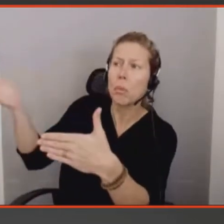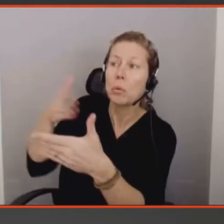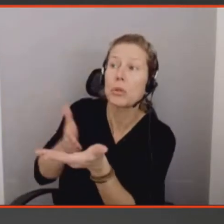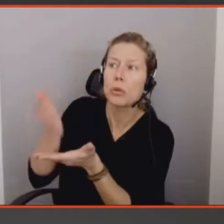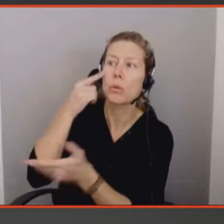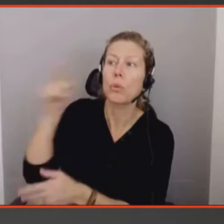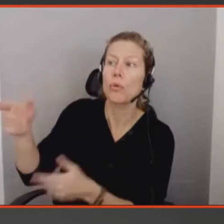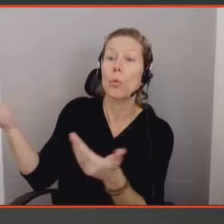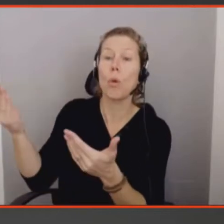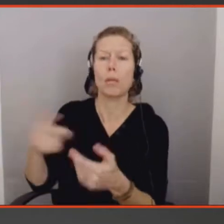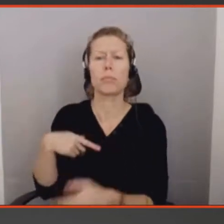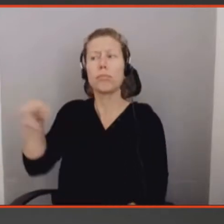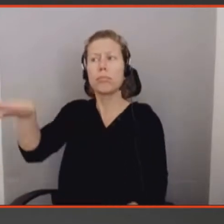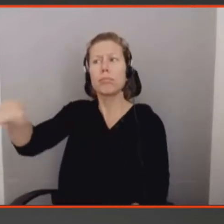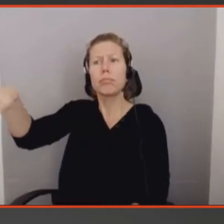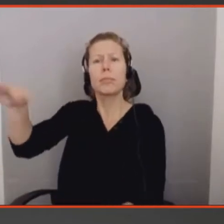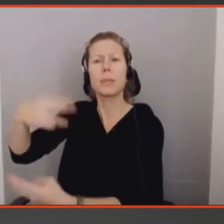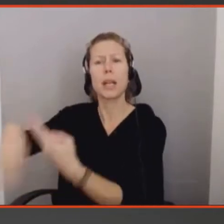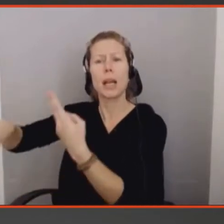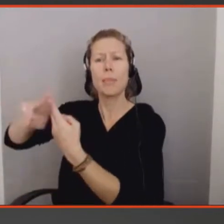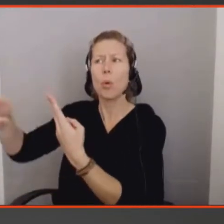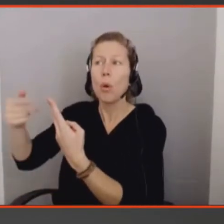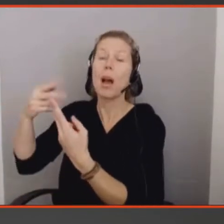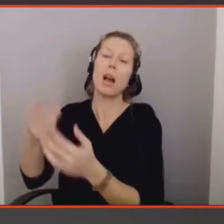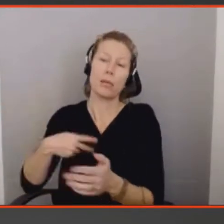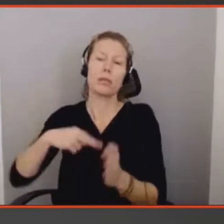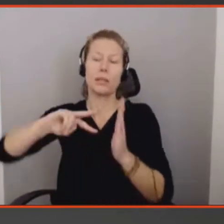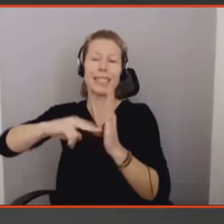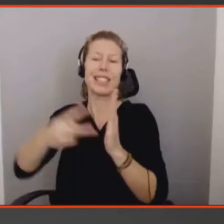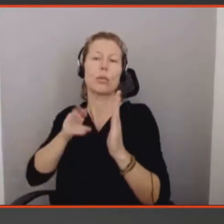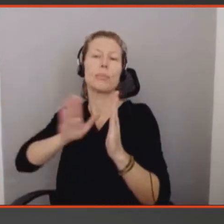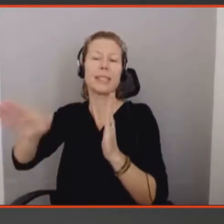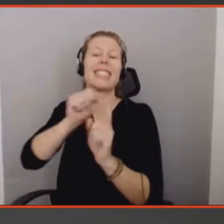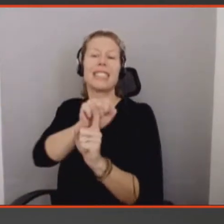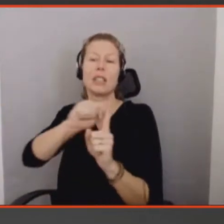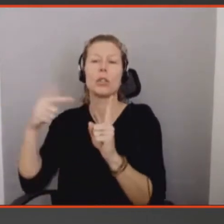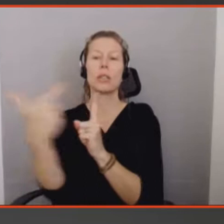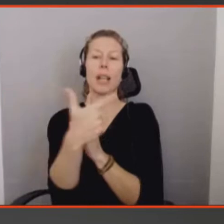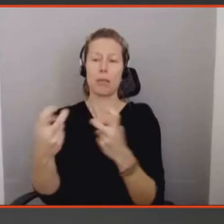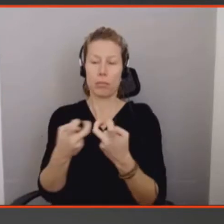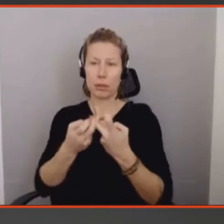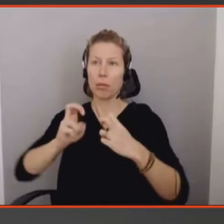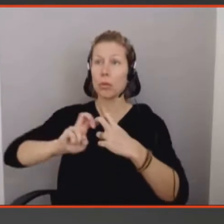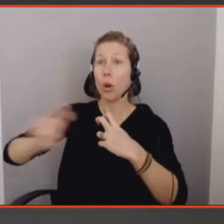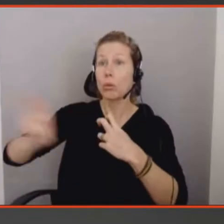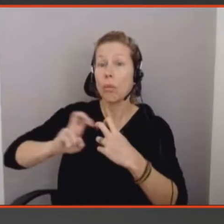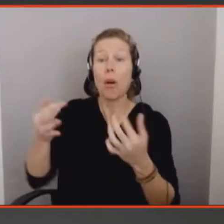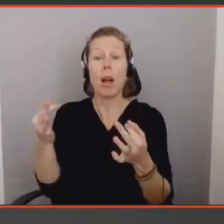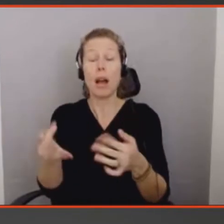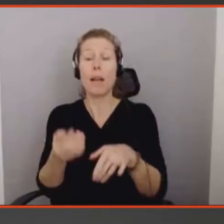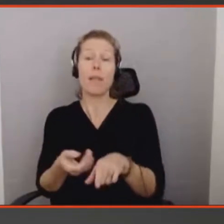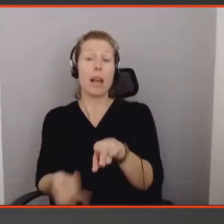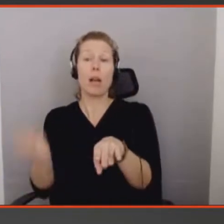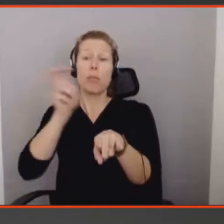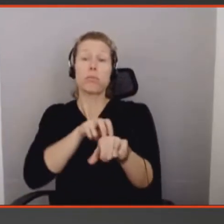ils ont cité des technologies qui étaient des technologies très sociétales, des transports, prendre l'avion, Internet, des technologies